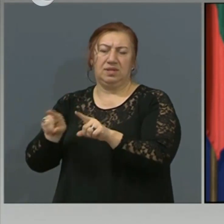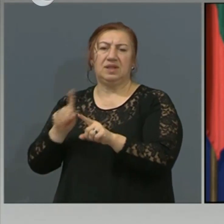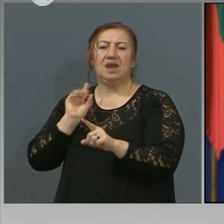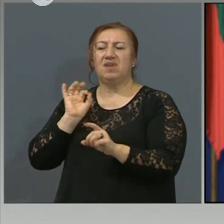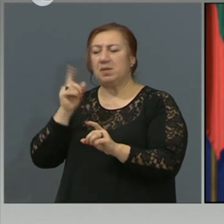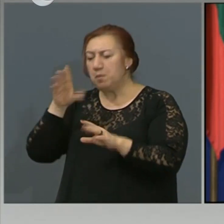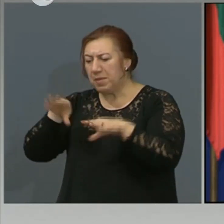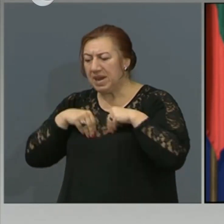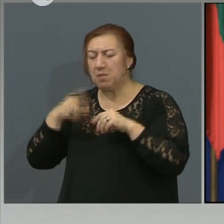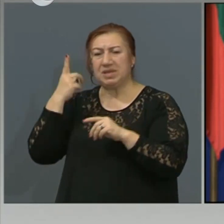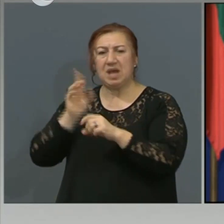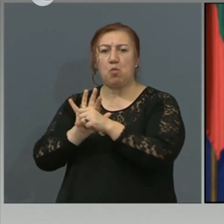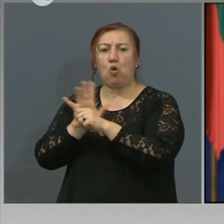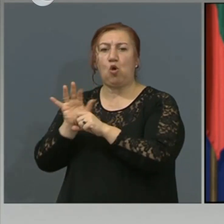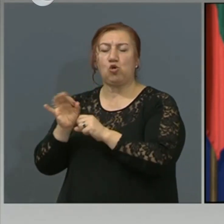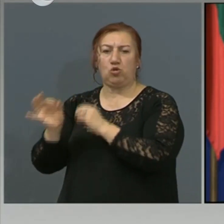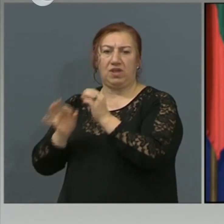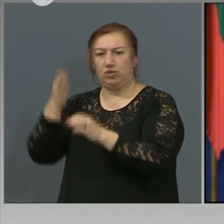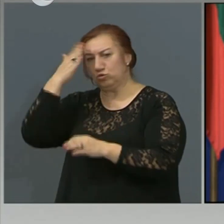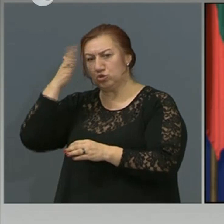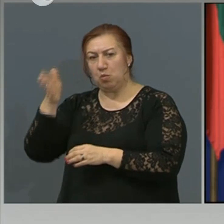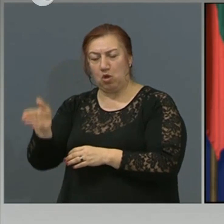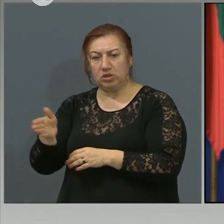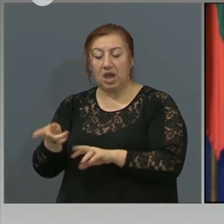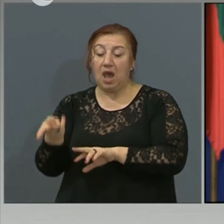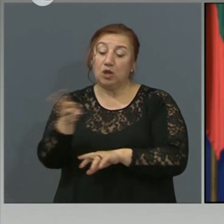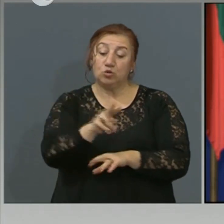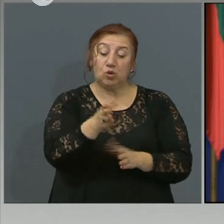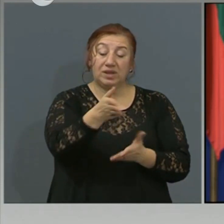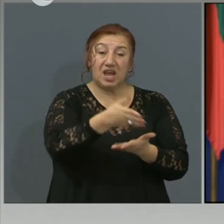коронавирус. И останалата част на болницата трябва да работи.